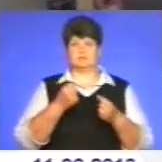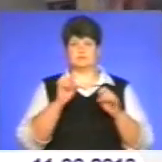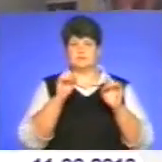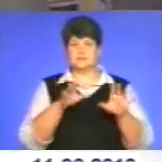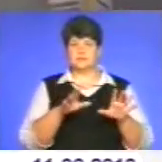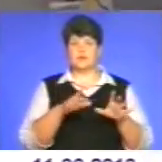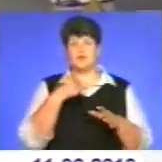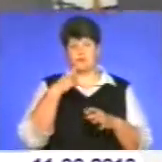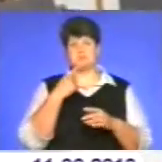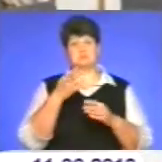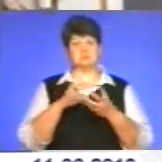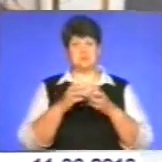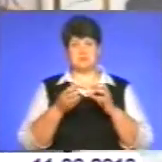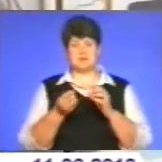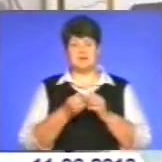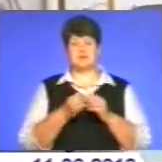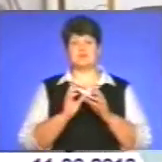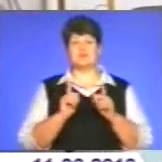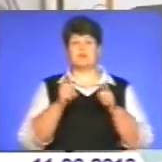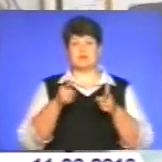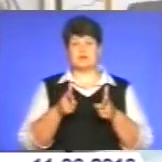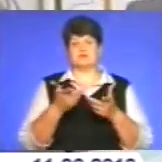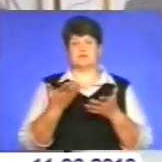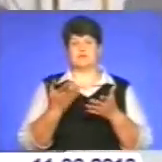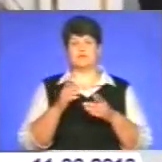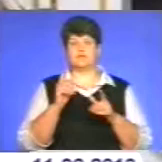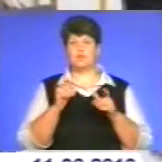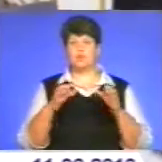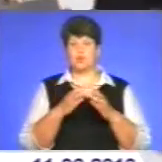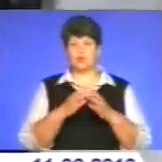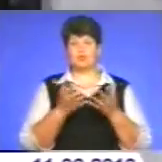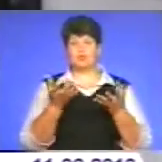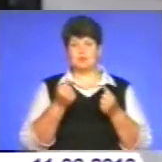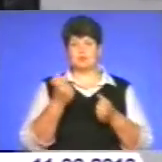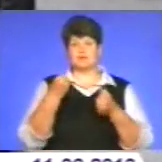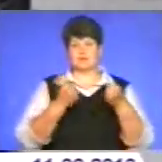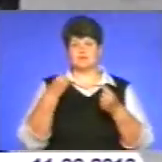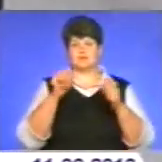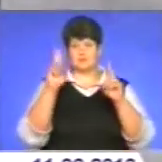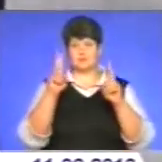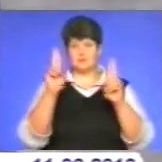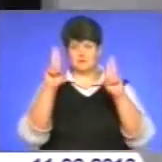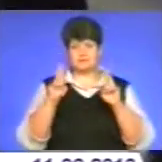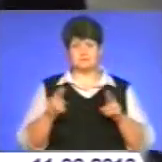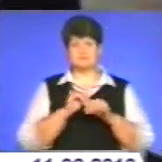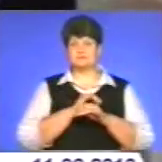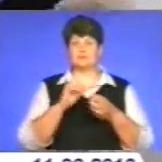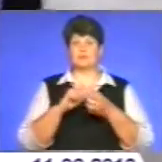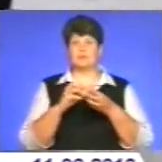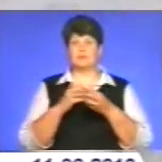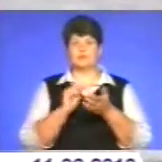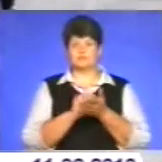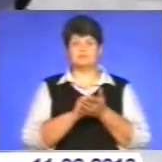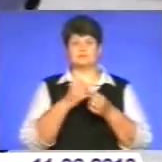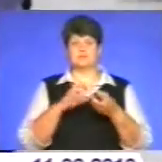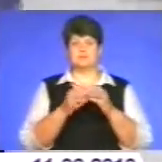закладу запевнив, що проблем із рахуванням до навчальної групи не буде, та й отримати водійське посвідчення не стане проблемою. От тільки за такі особливі